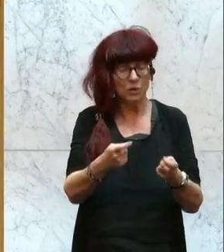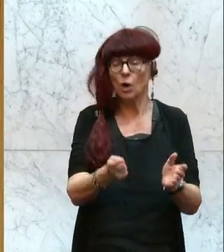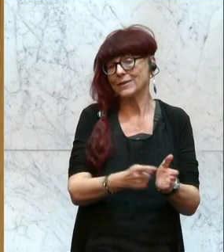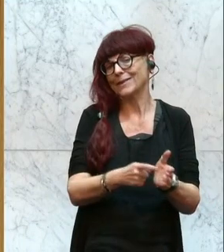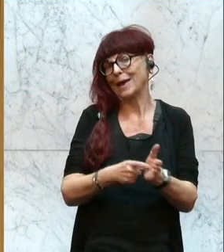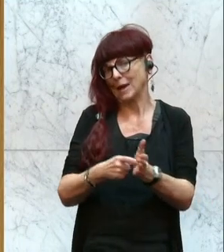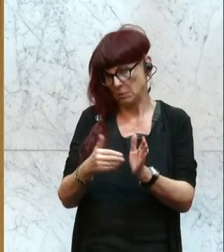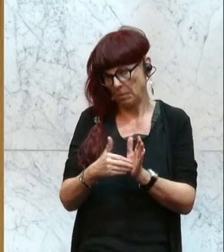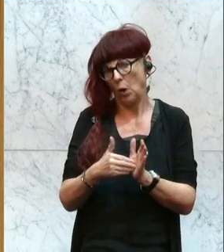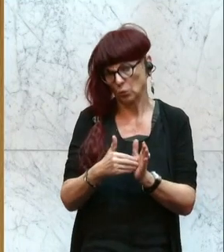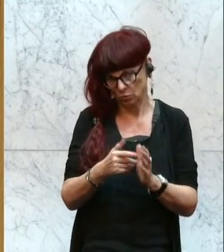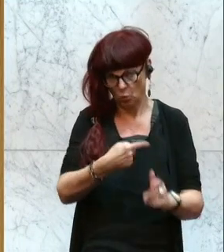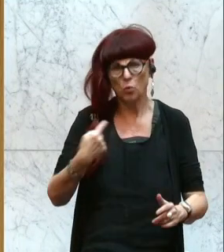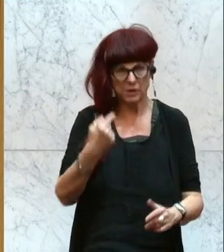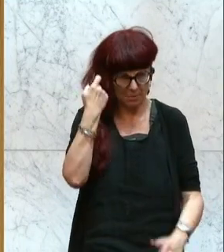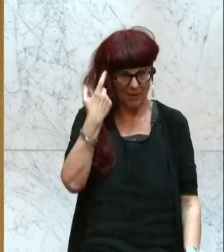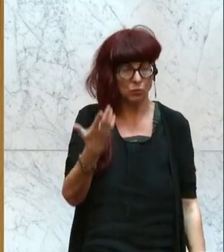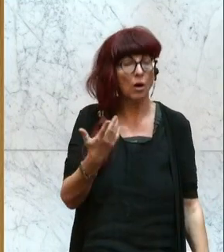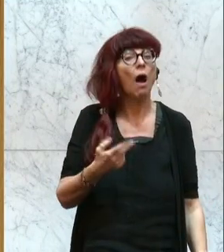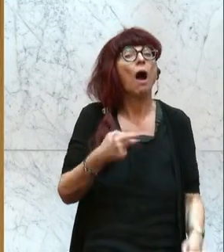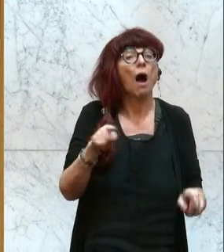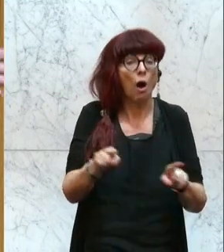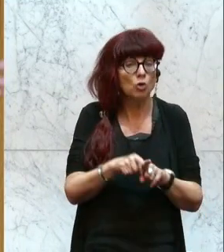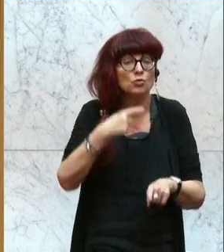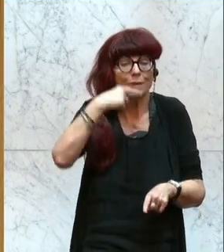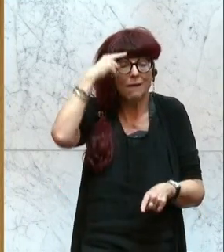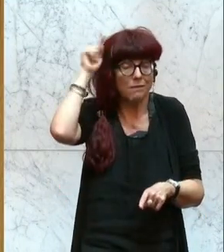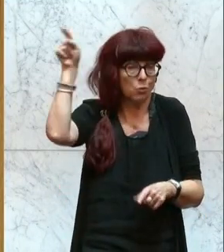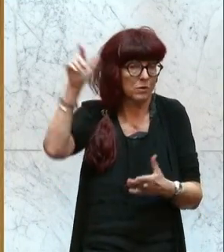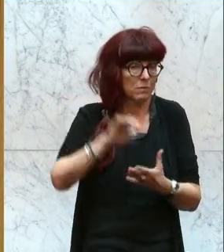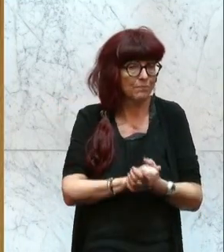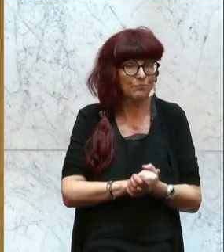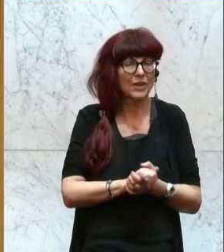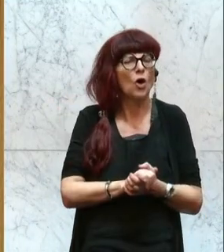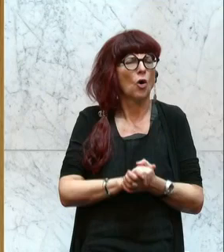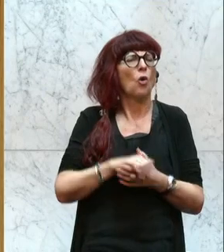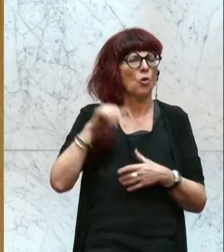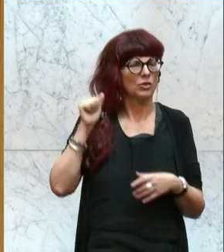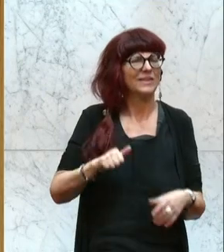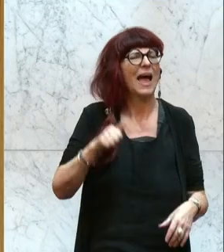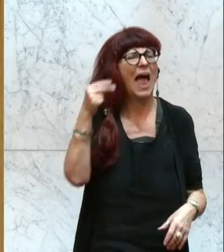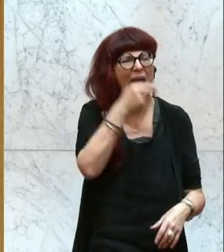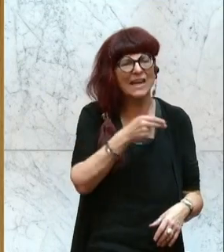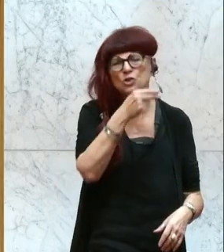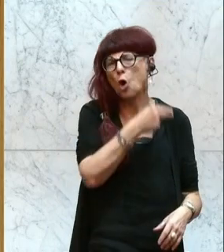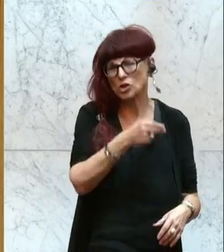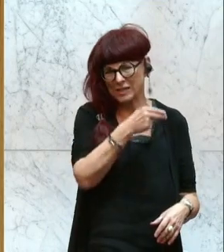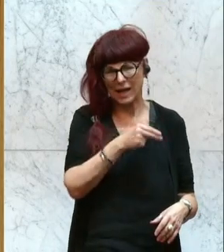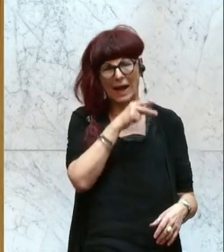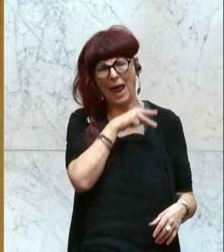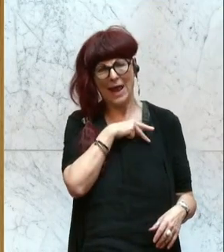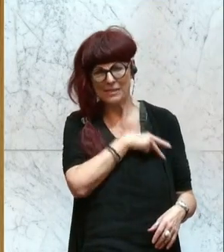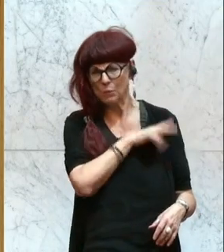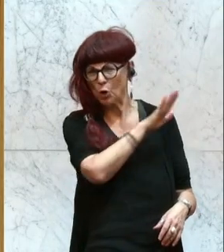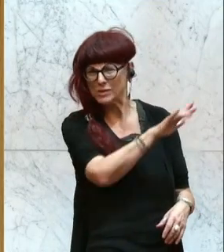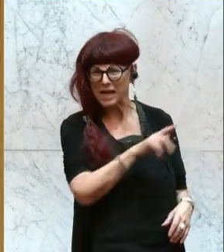notwendig, auch im Krankenhausalltag. Die Bedenken, die die SPÖ-Abgeordnete Heini-Schossig hier geäußert hat, die kann ich